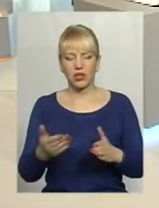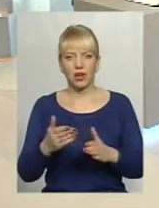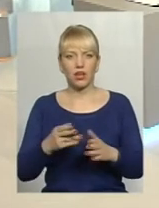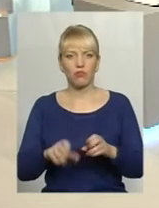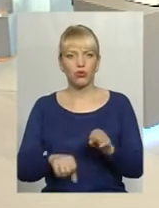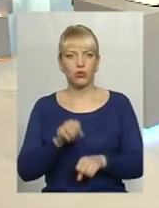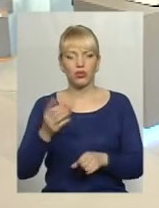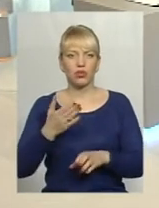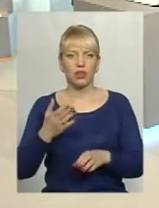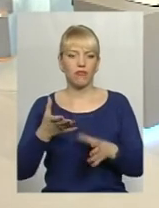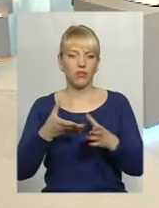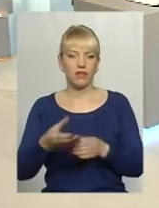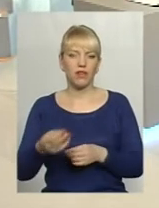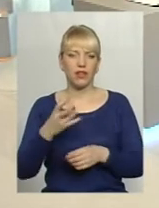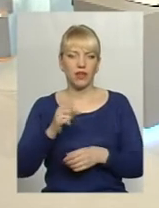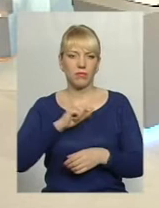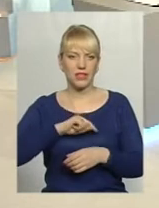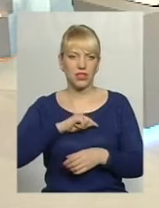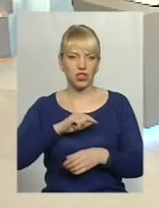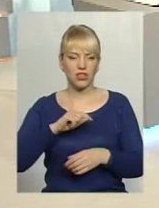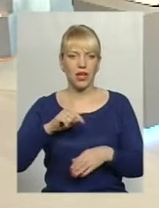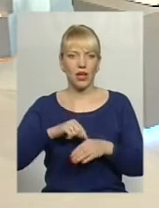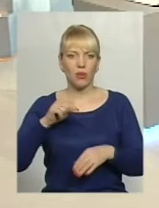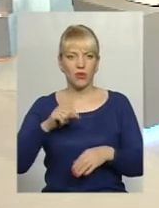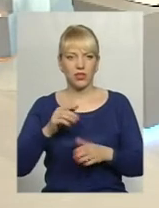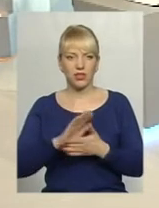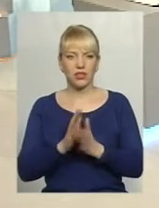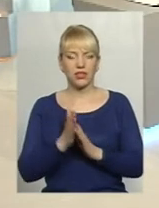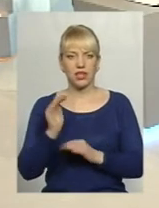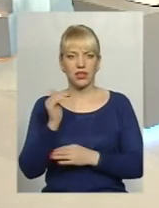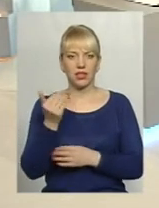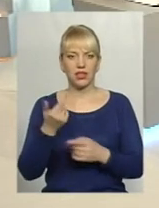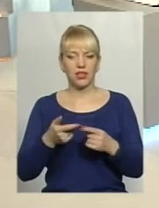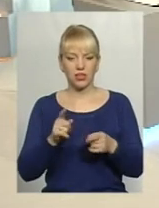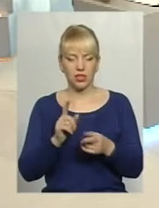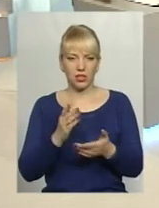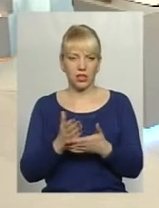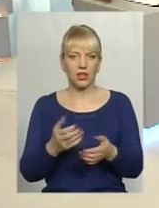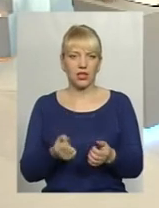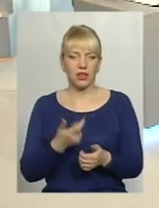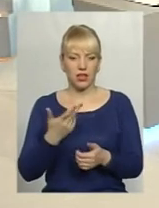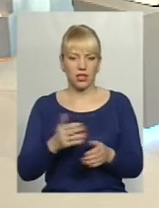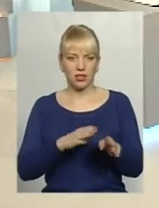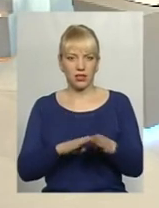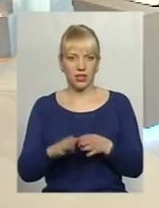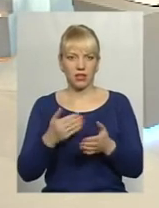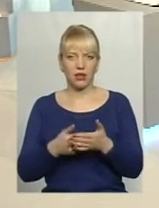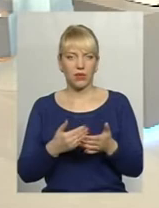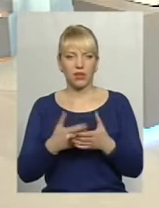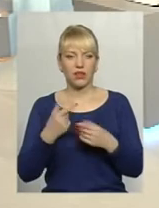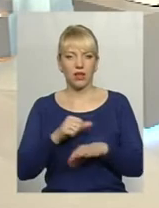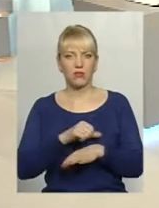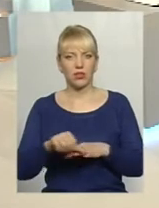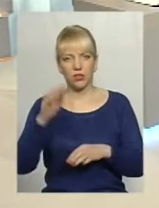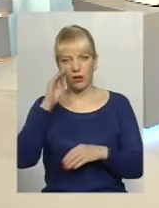впливає на психічний, емоційний стан дитини? Напевно, це ж є декілька якихось стадій. Тобто, де межа